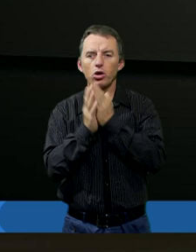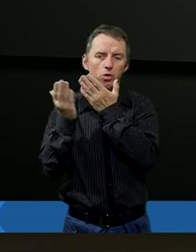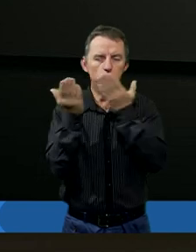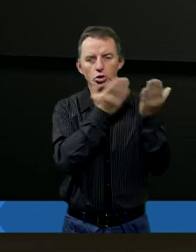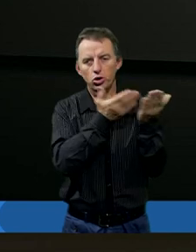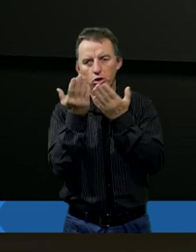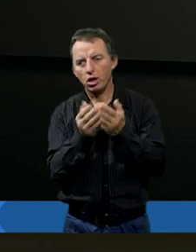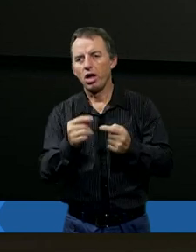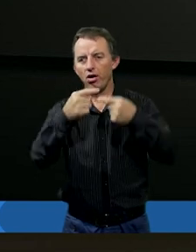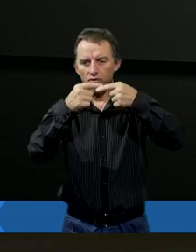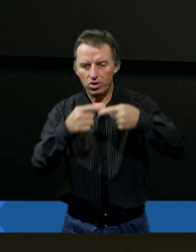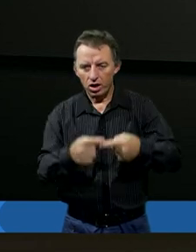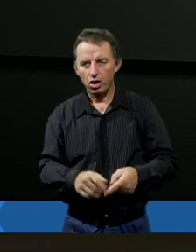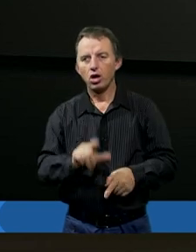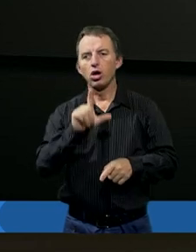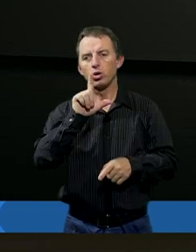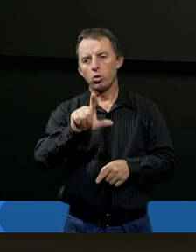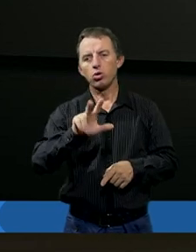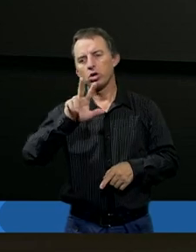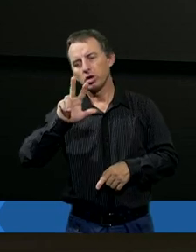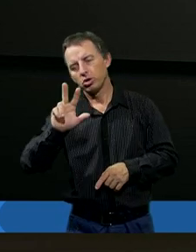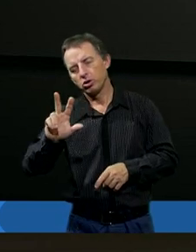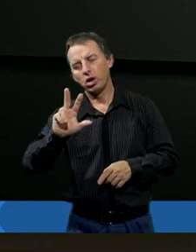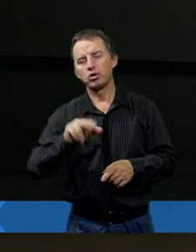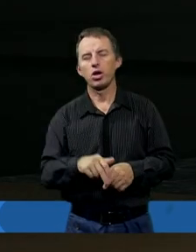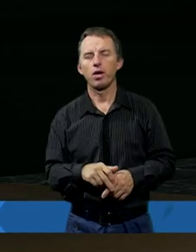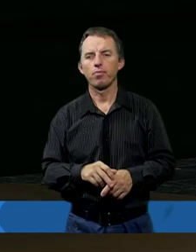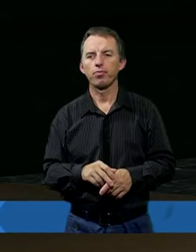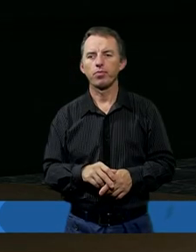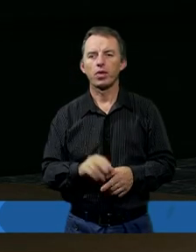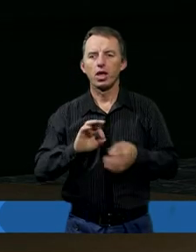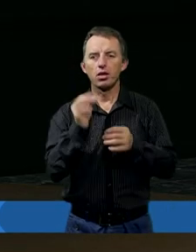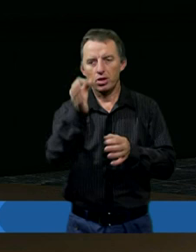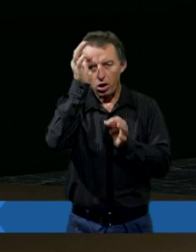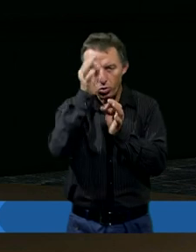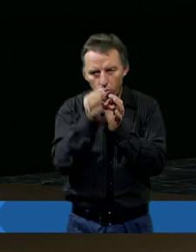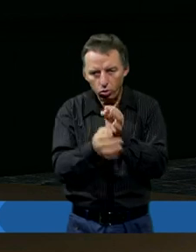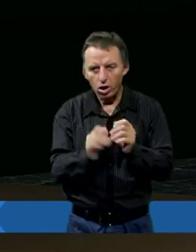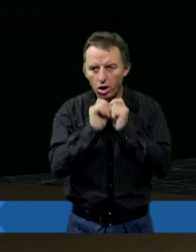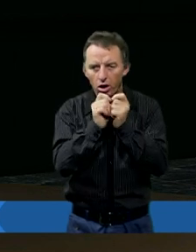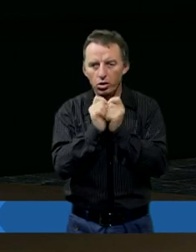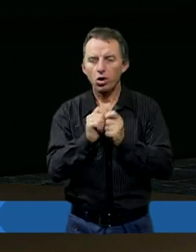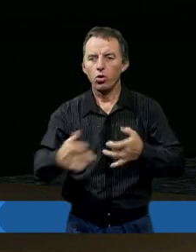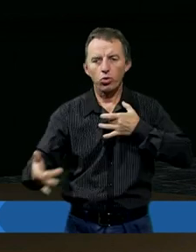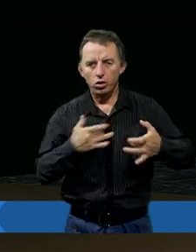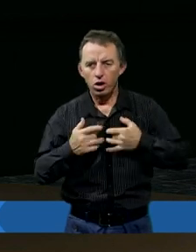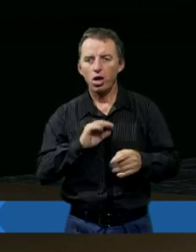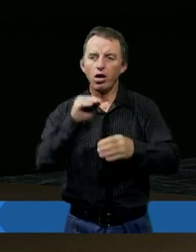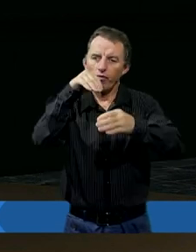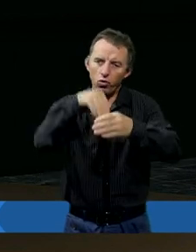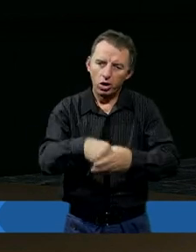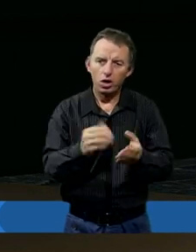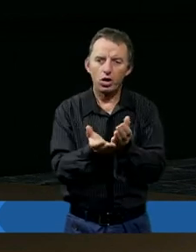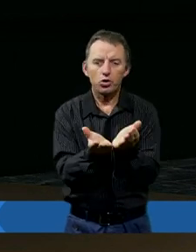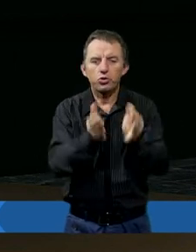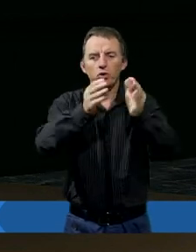przeczytanie wersetów drugi i trzeci. O gdyby tak dokładnie zważono moją udrękę i włożono